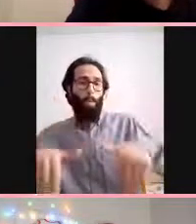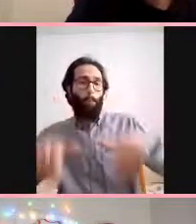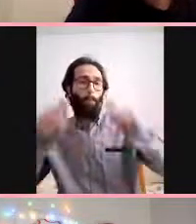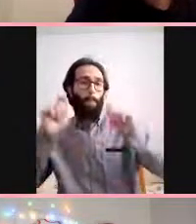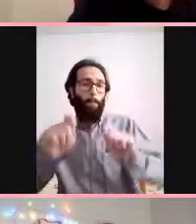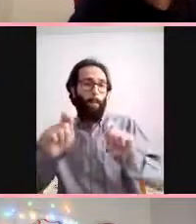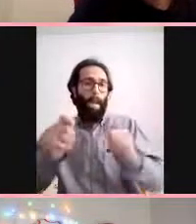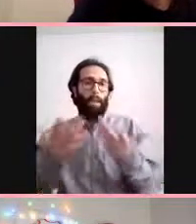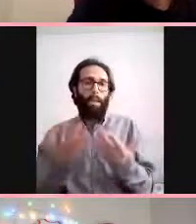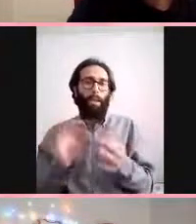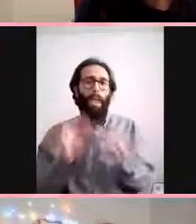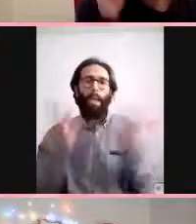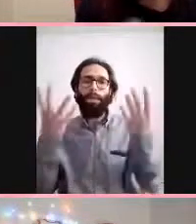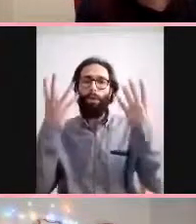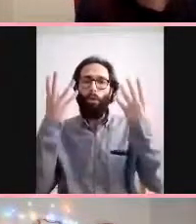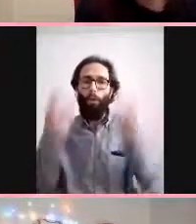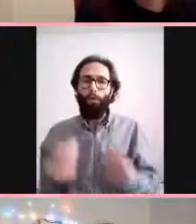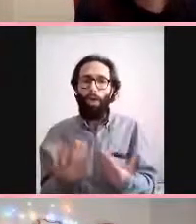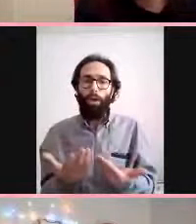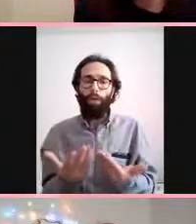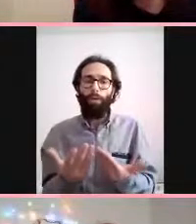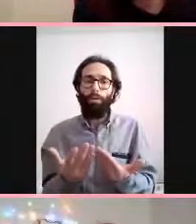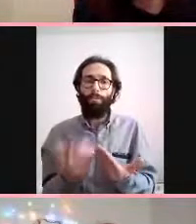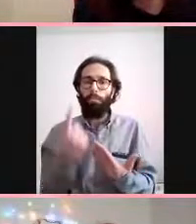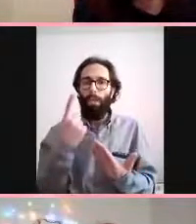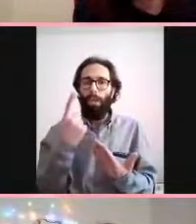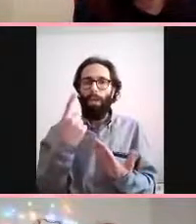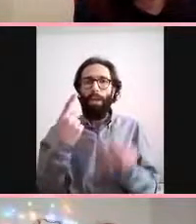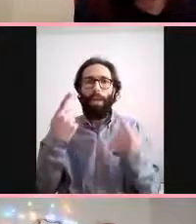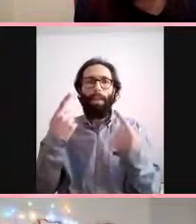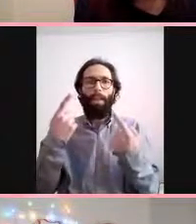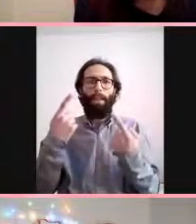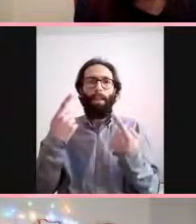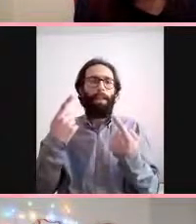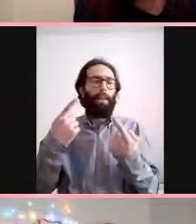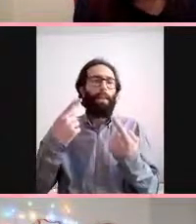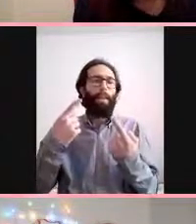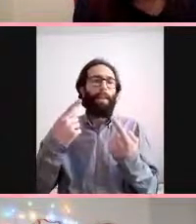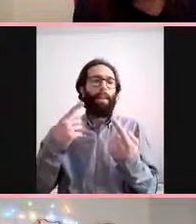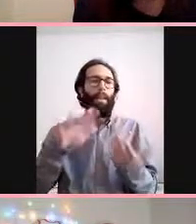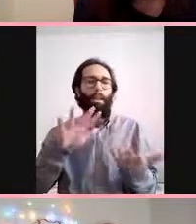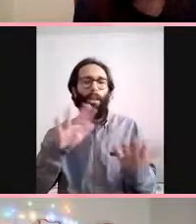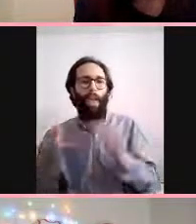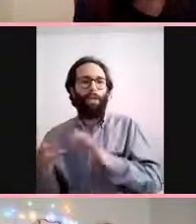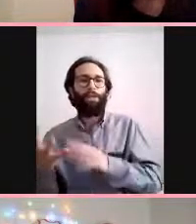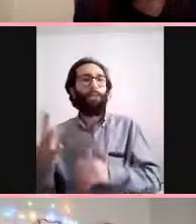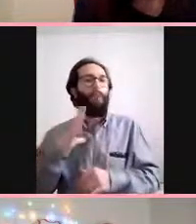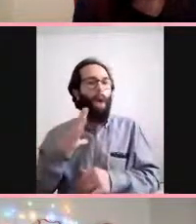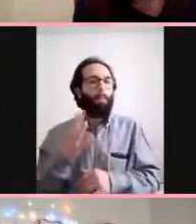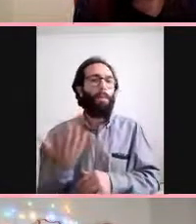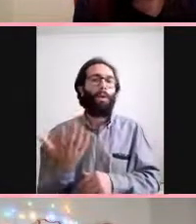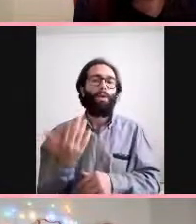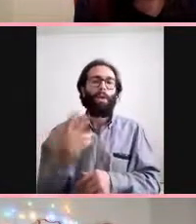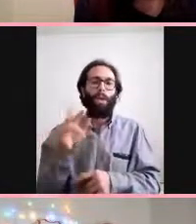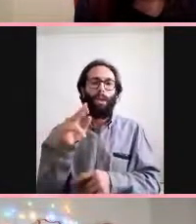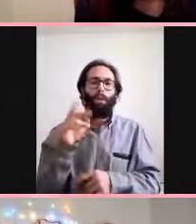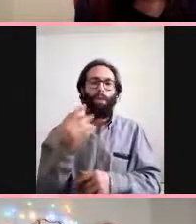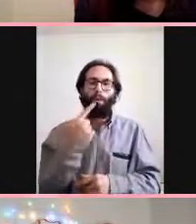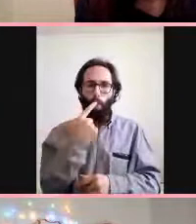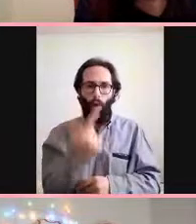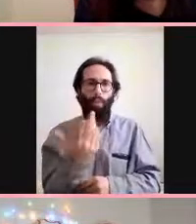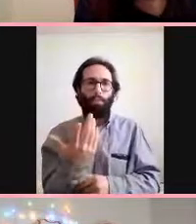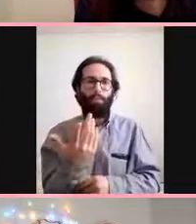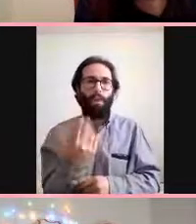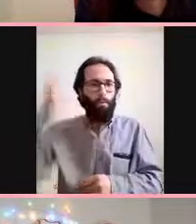Bir şeyin var mı? Bir değişiklik var mı? gibi. Beyne etkisini en aza indirmek için yani şu an koronaya karşı bir şeyimiz